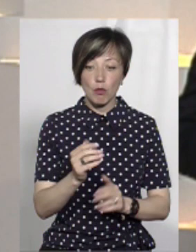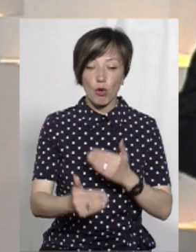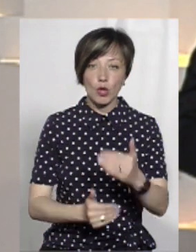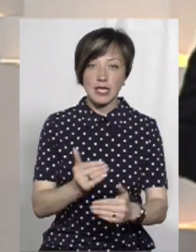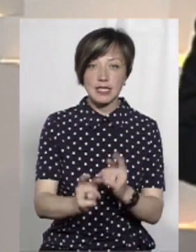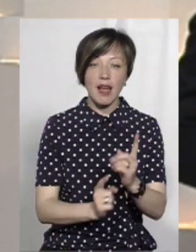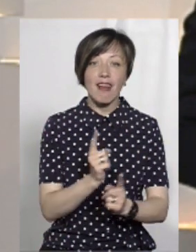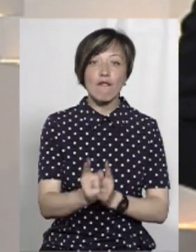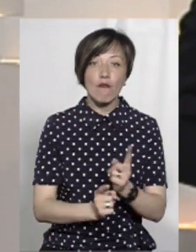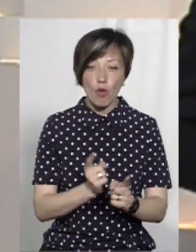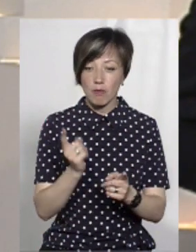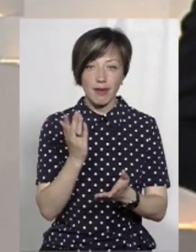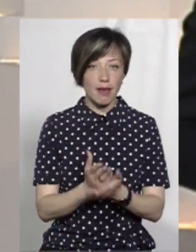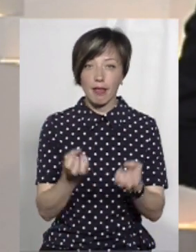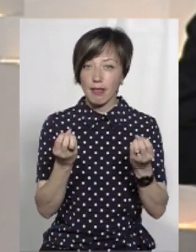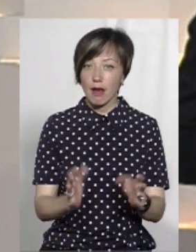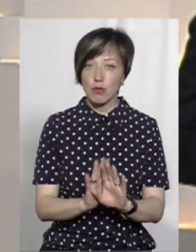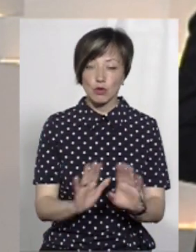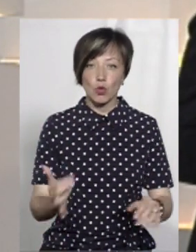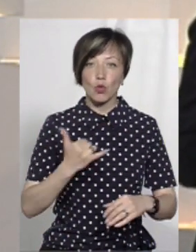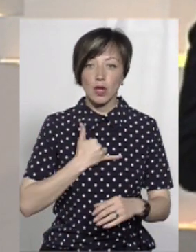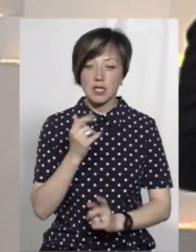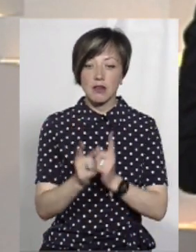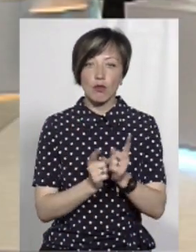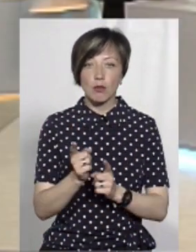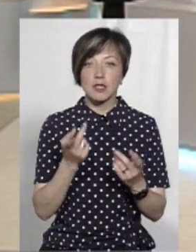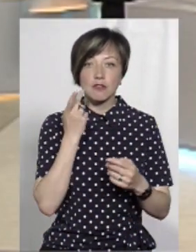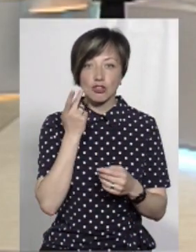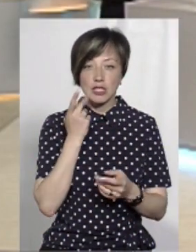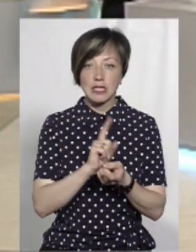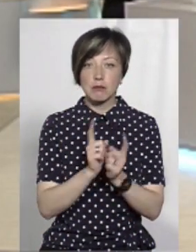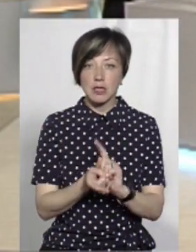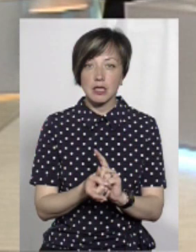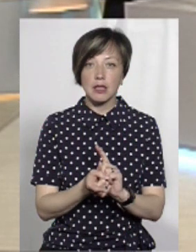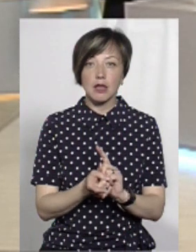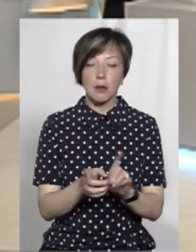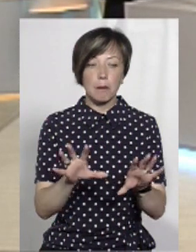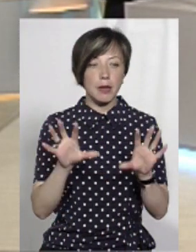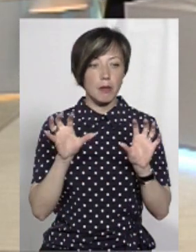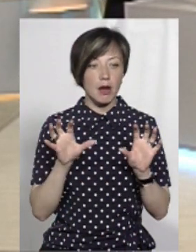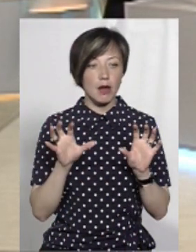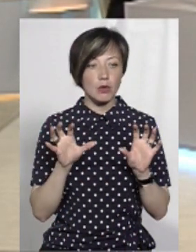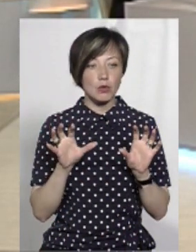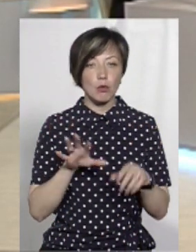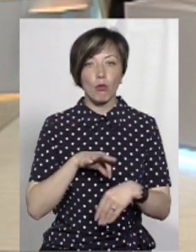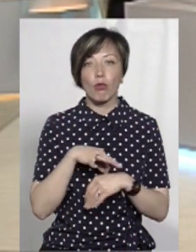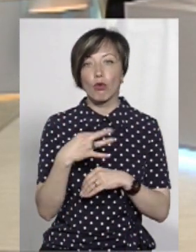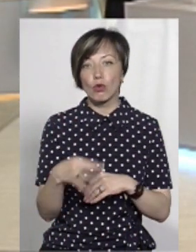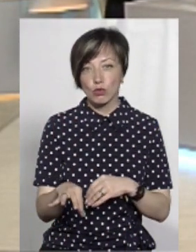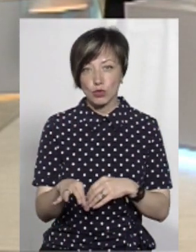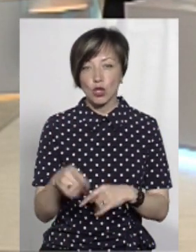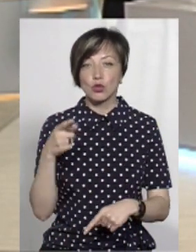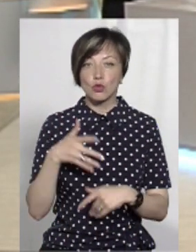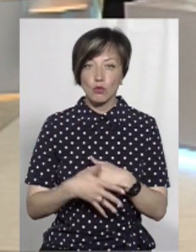процес реформ, які так само є непростими. У нас реформи, люди завжди якісь зміни, вони приймають досить болюче.